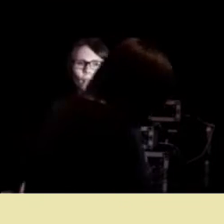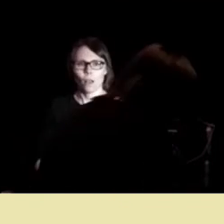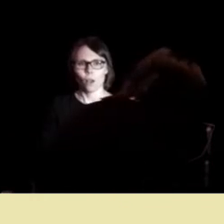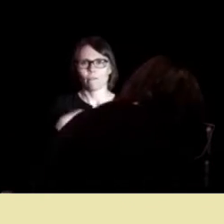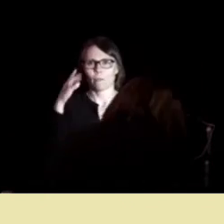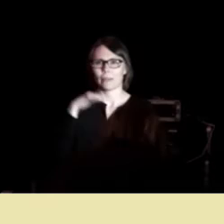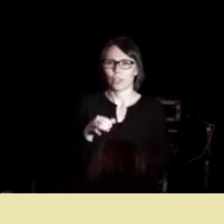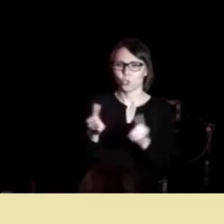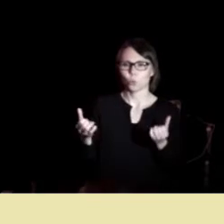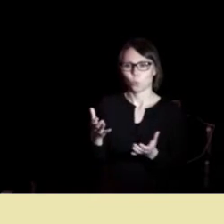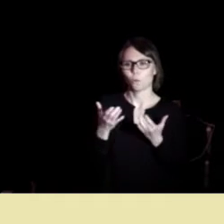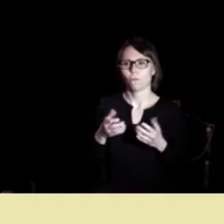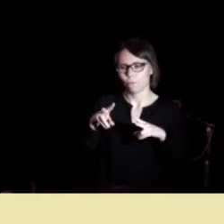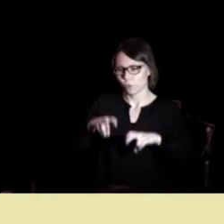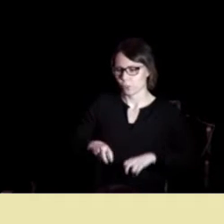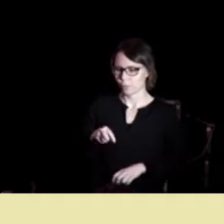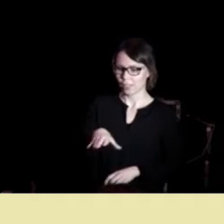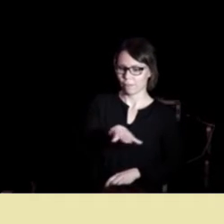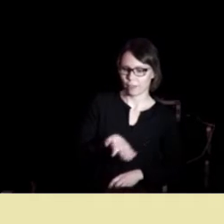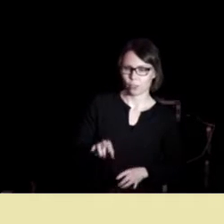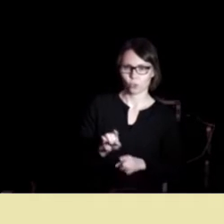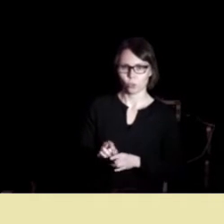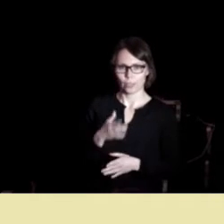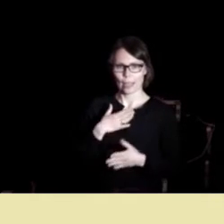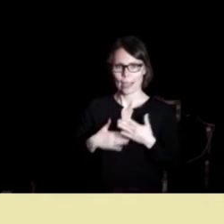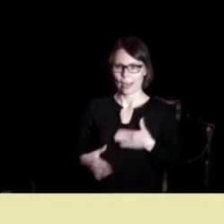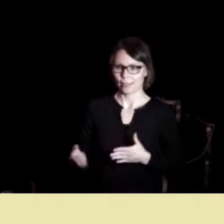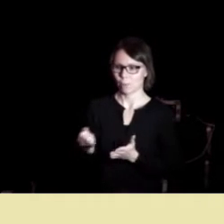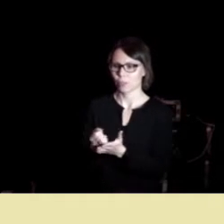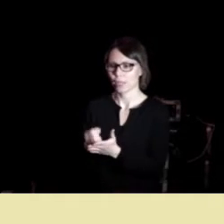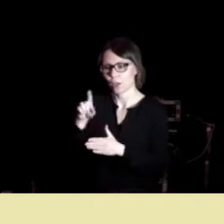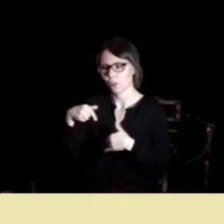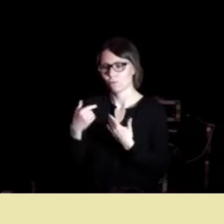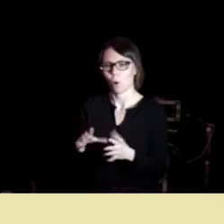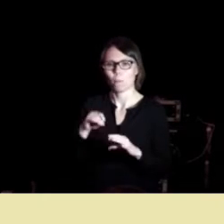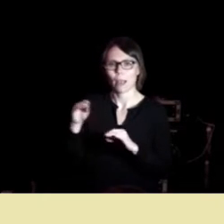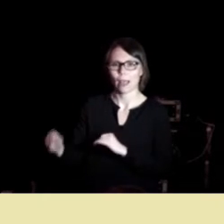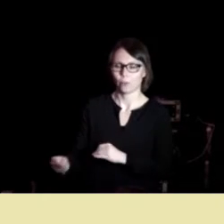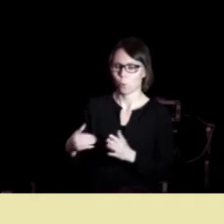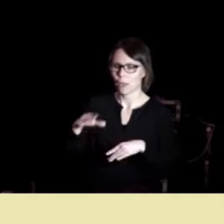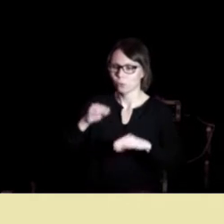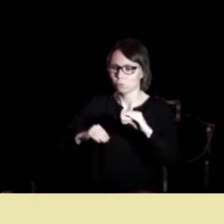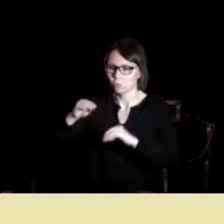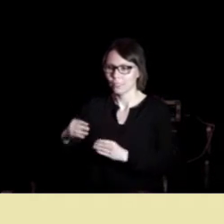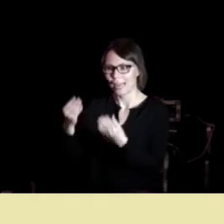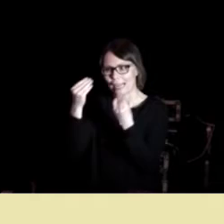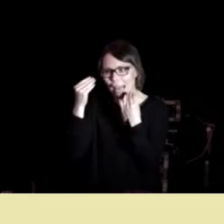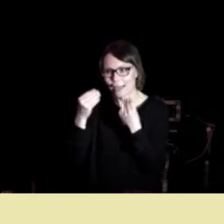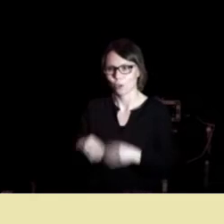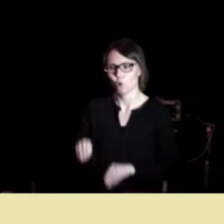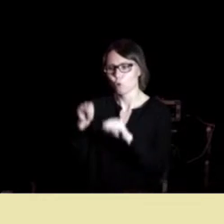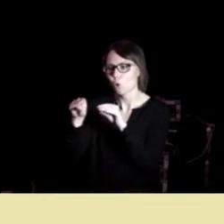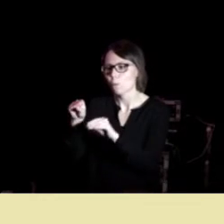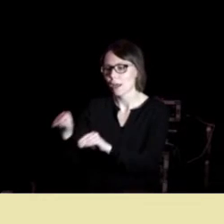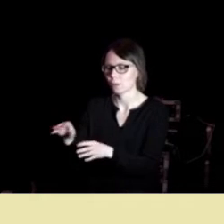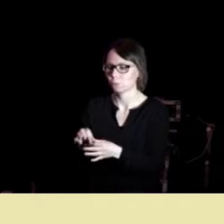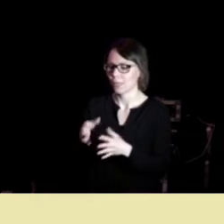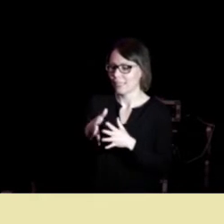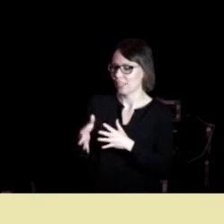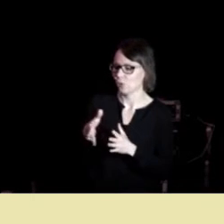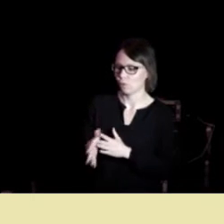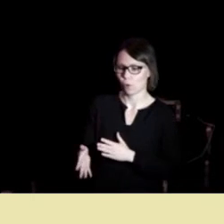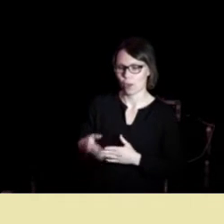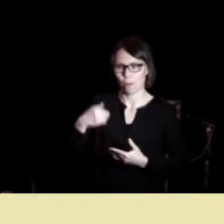feltet slik at vi kan gi helsepersonellet bedre og mer nyansert læring opplæring når det gjelder å gjennomføre disse